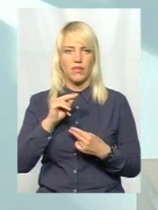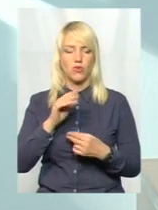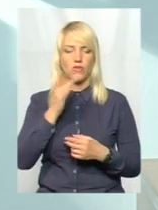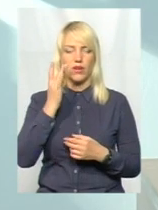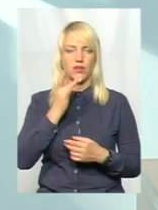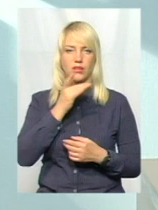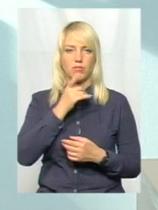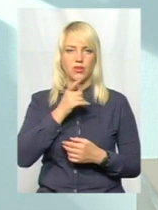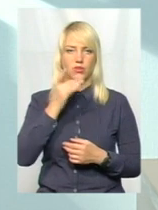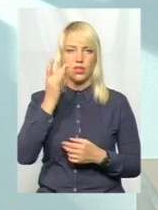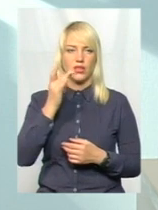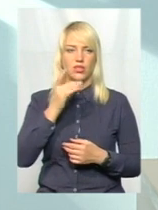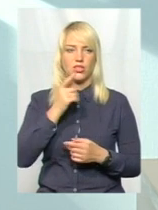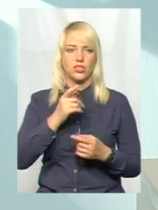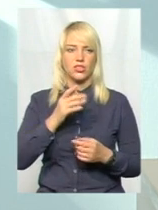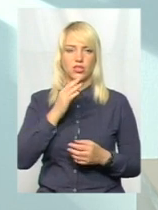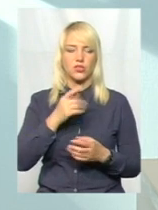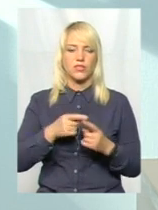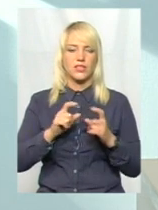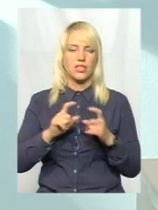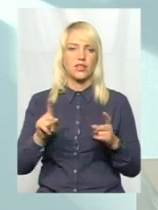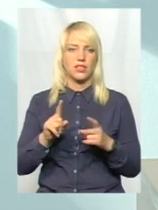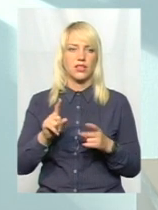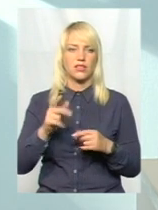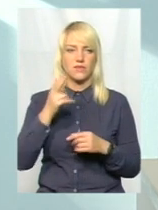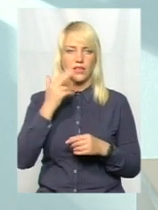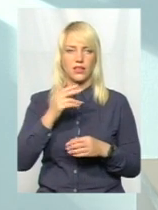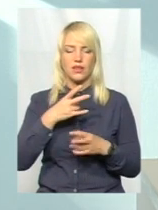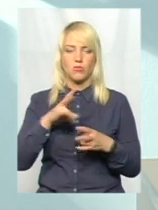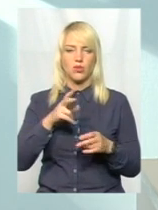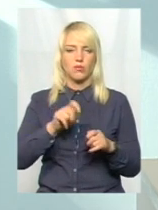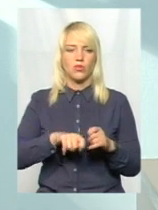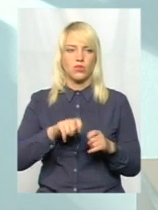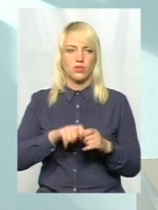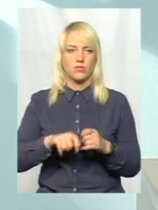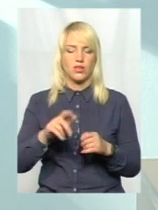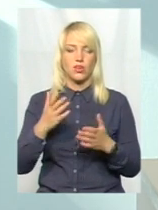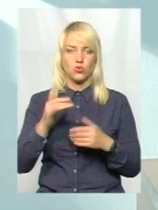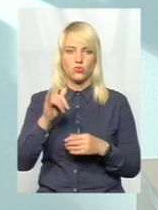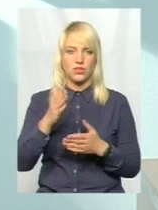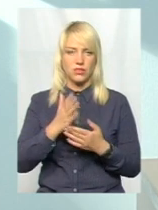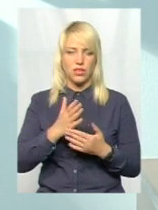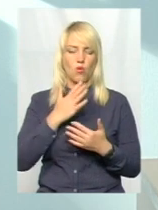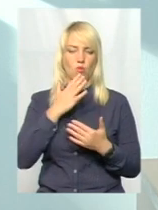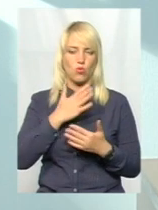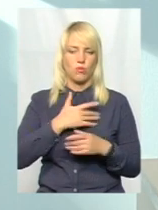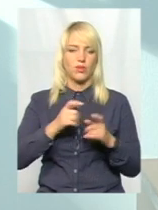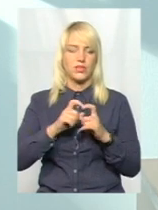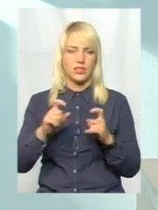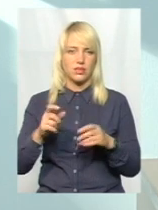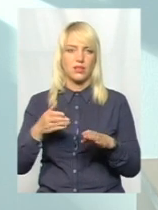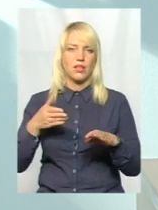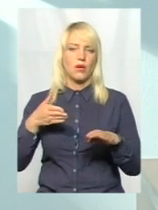часу, тим закладам, таких вони звикли. Не потрібно експериментувати. Якщо у нас є улюблений заклад, то давайте будемо його відвідувати.